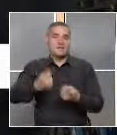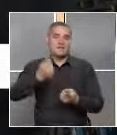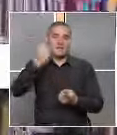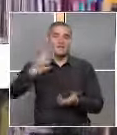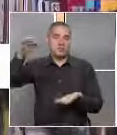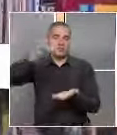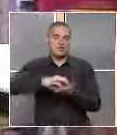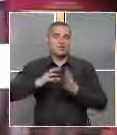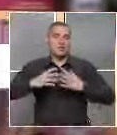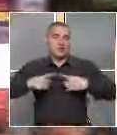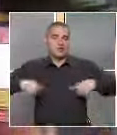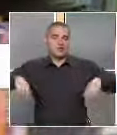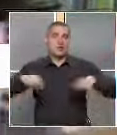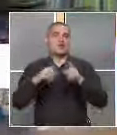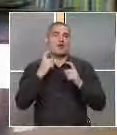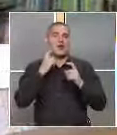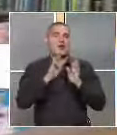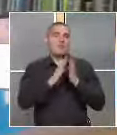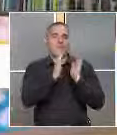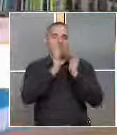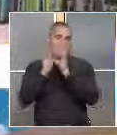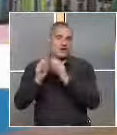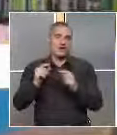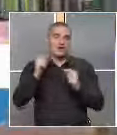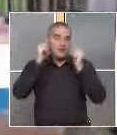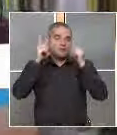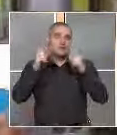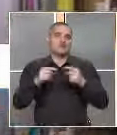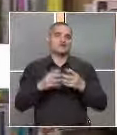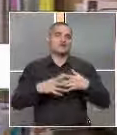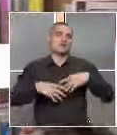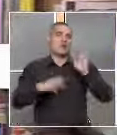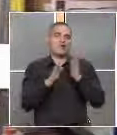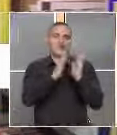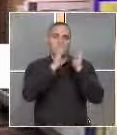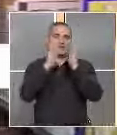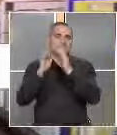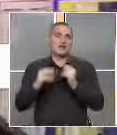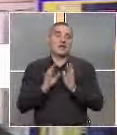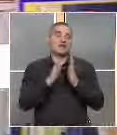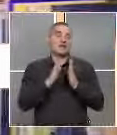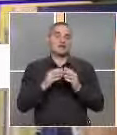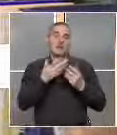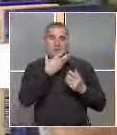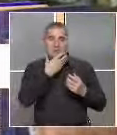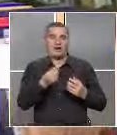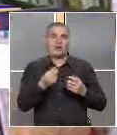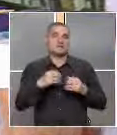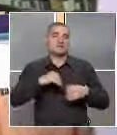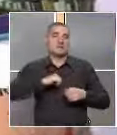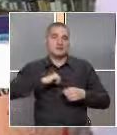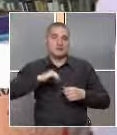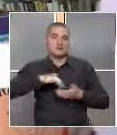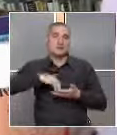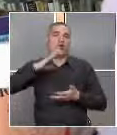Впечатлиха се от стотиците наредени по рафтовете книги и уютната атмосфера. Книгите са прекрасни и са много интересни.